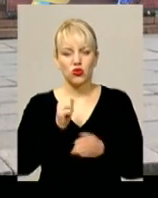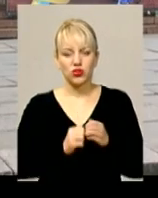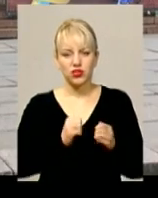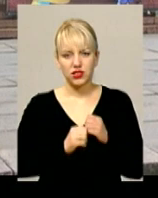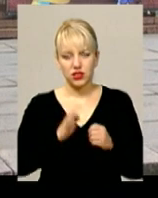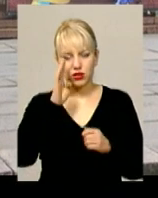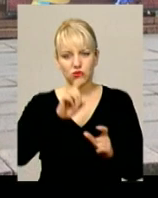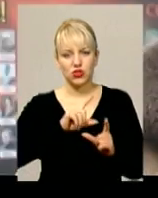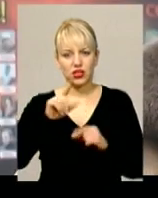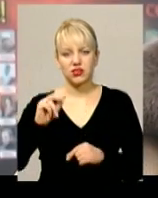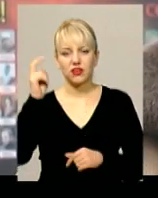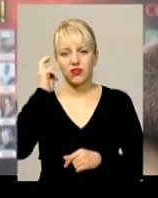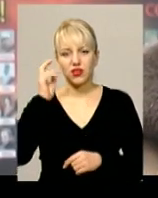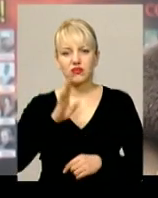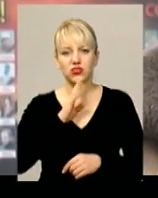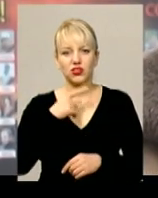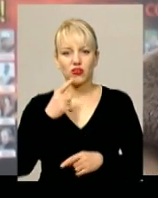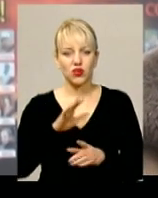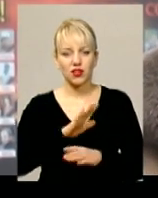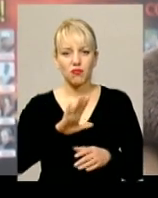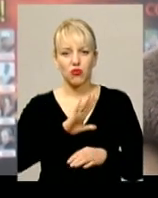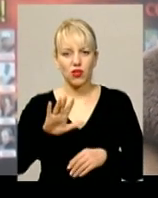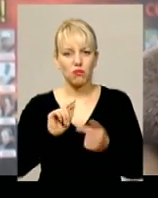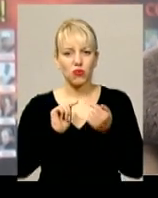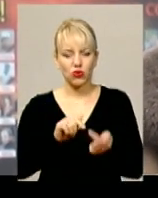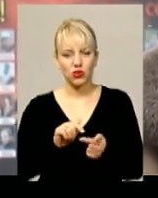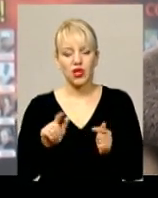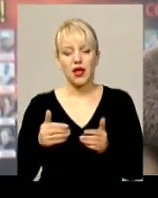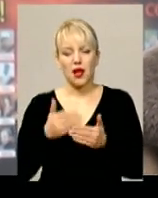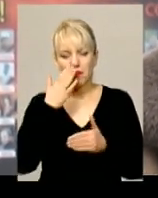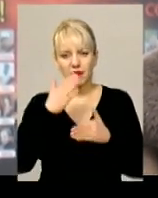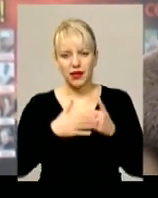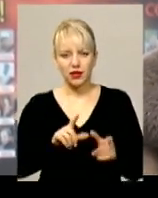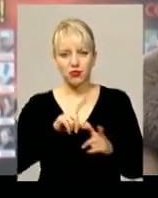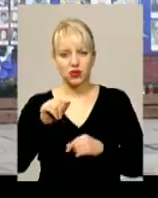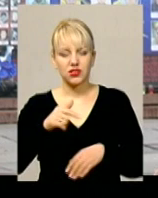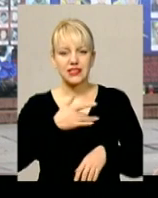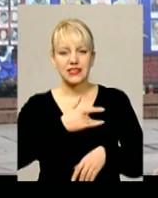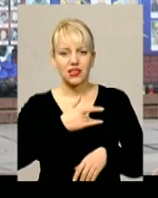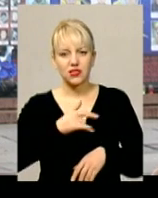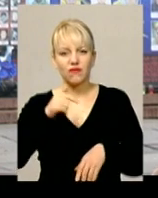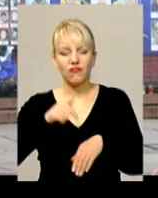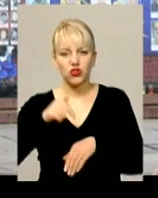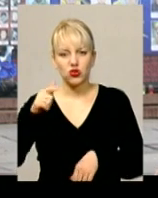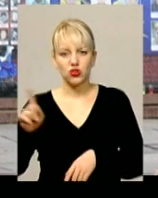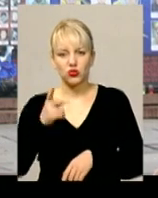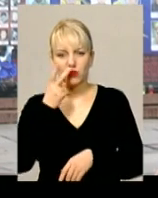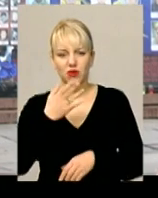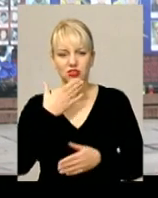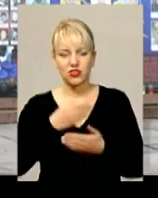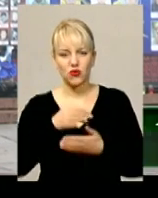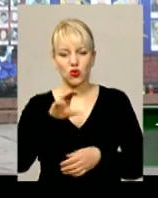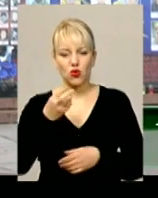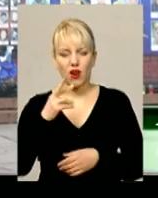чоловік їздив на Майдан до Києва. Жінка, каже, не була проти, аж доки перед черговою поїздкою серцем не відчула. Бачить свого Толю в останнє.